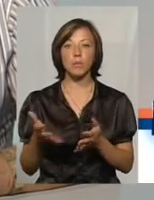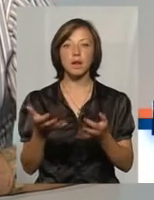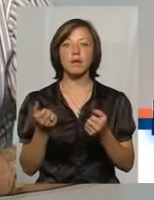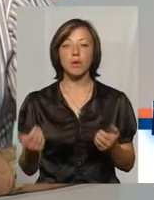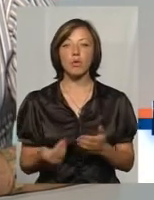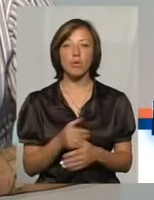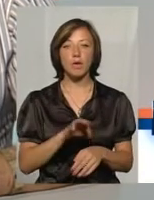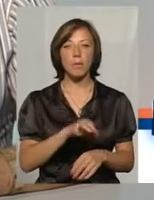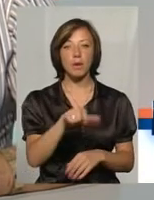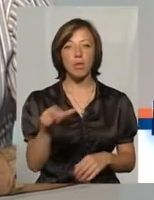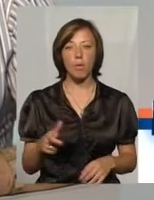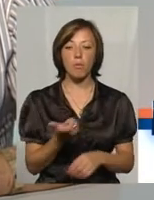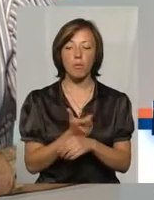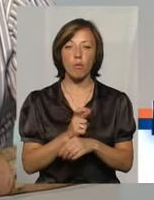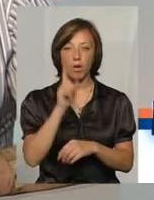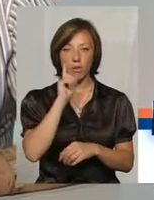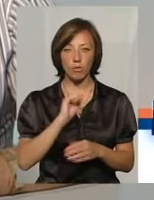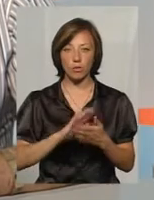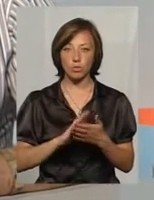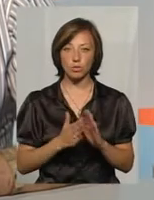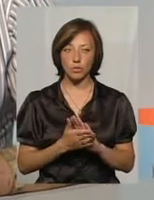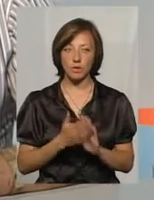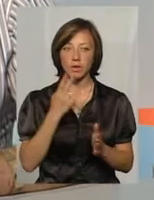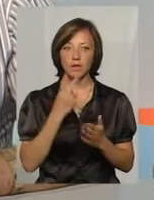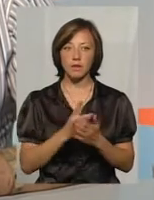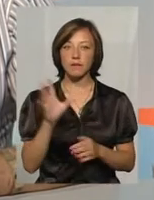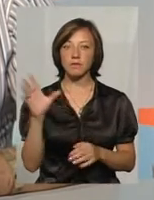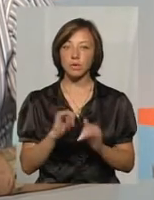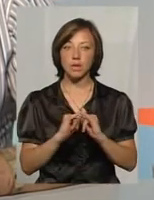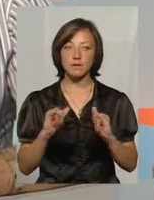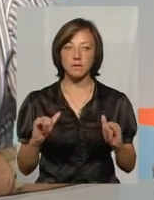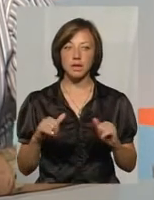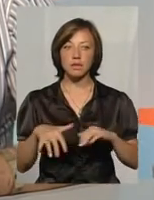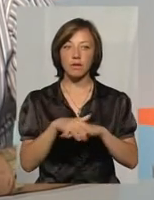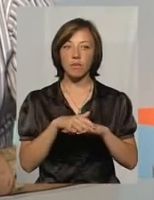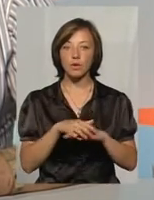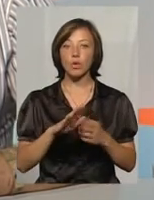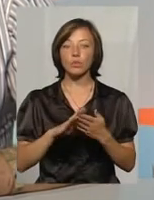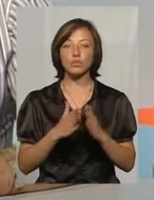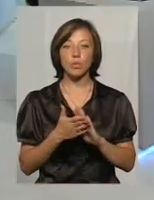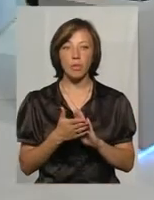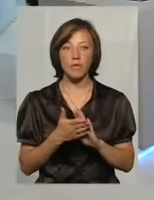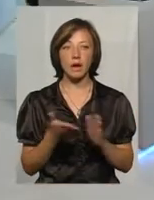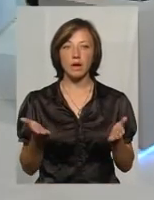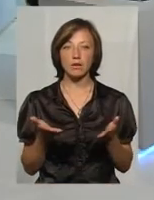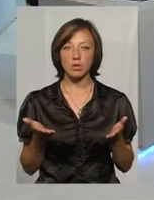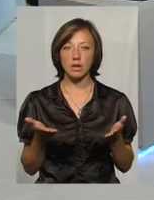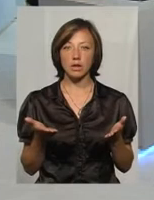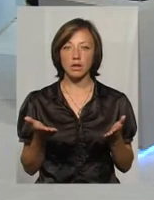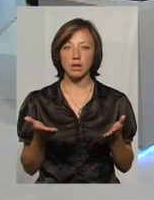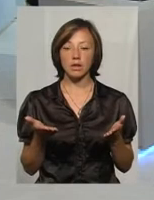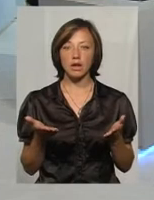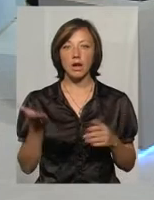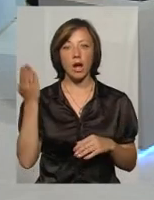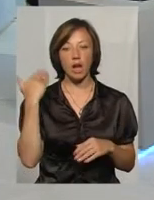нових пацієнтів в більші комфортних усліх. Тобто, все розвивається в обществі, і те услі, які вистраивали людей